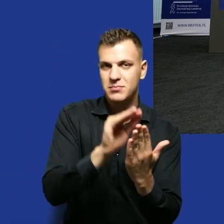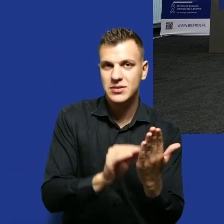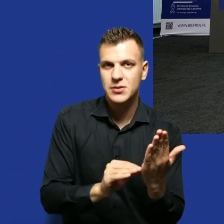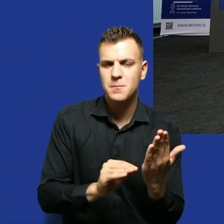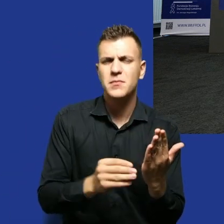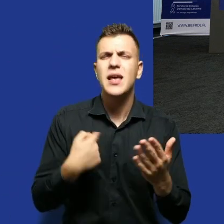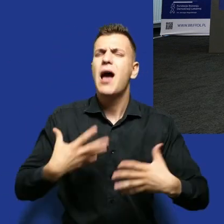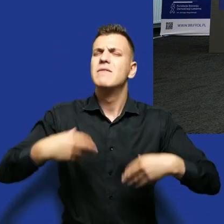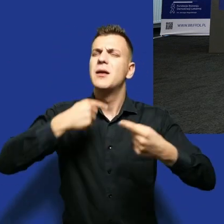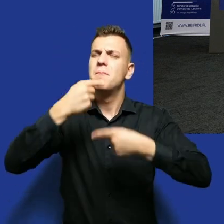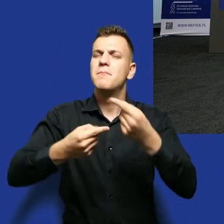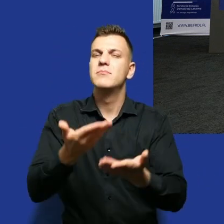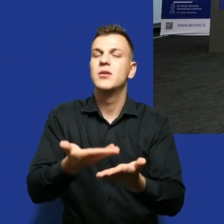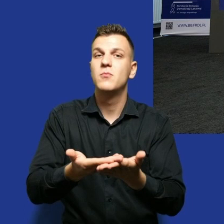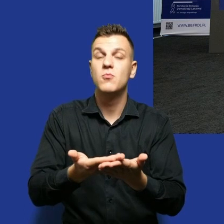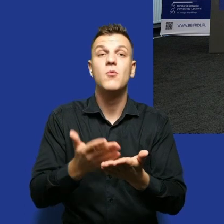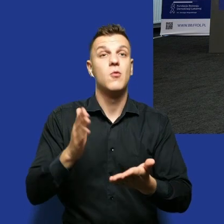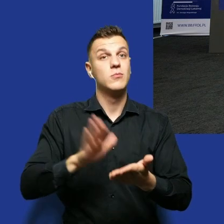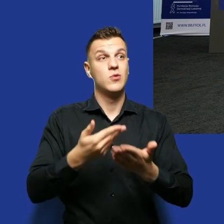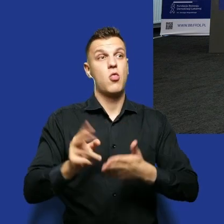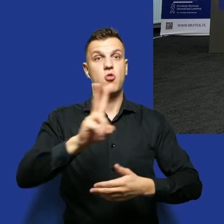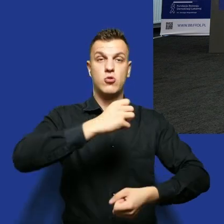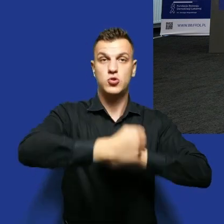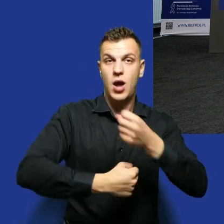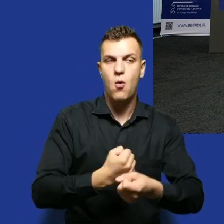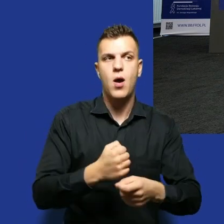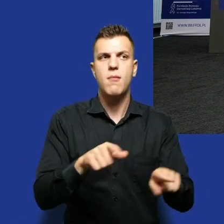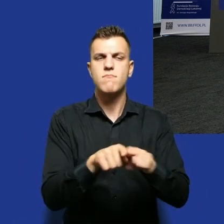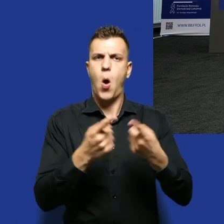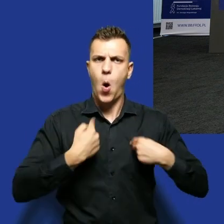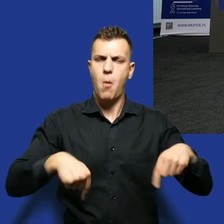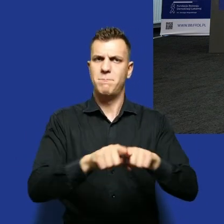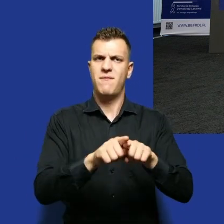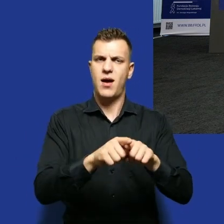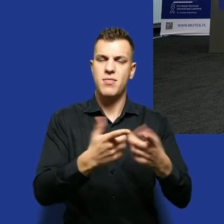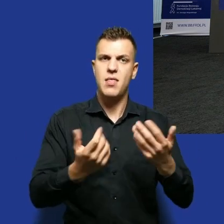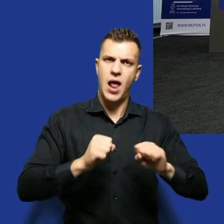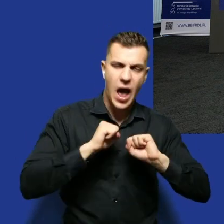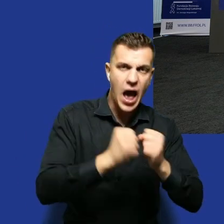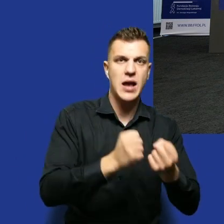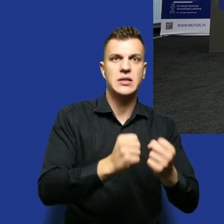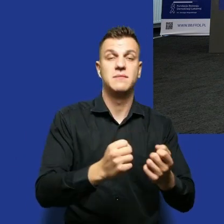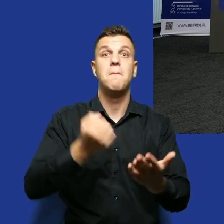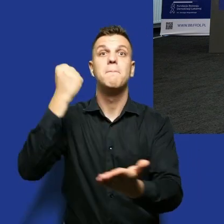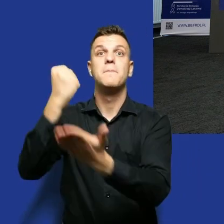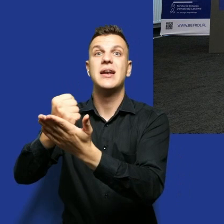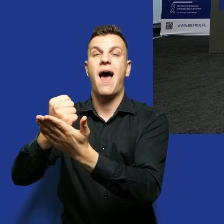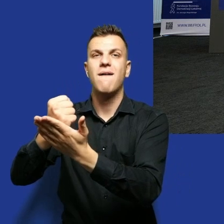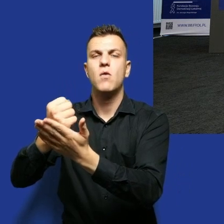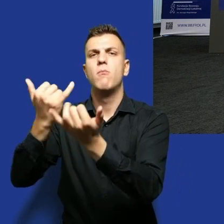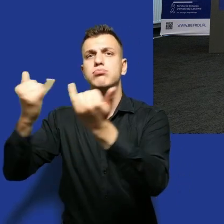działalności watchdogowej, obywatelskiej, dbając o prawa, wartości, a niejednokrotnie o nie